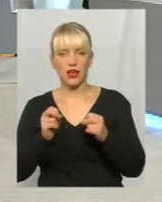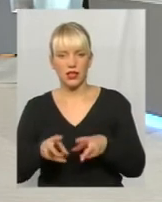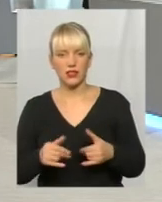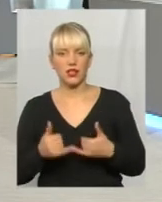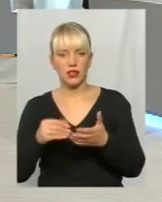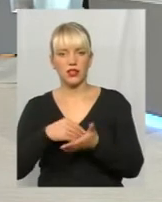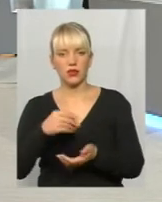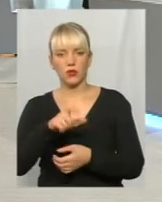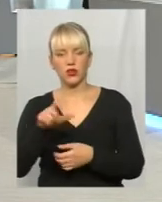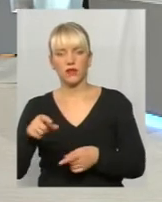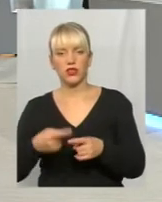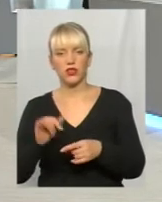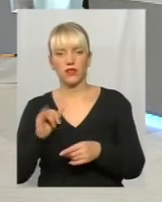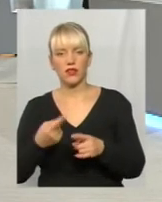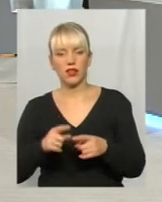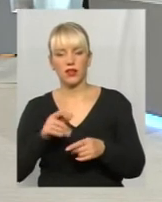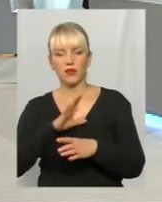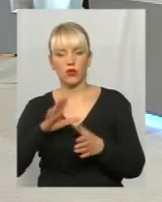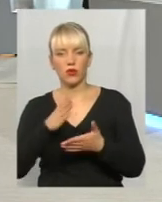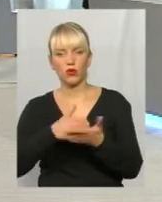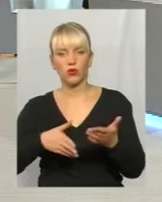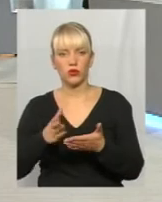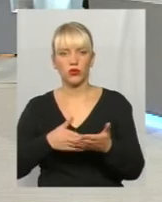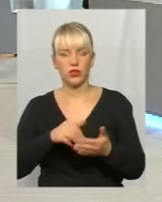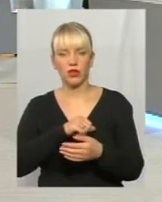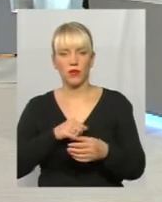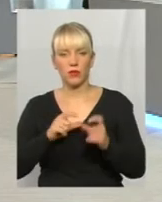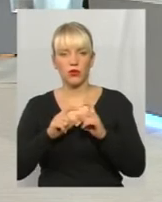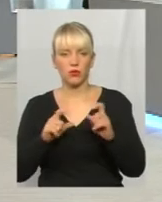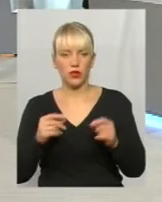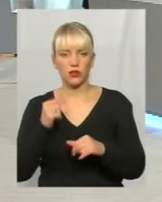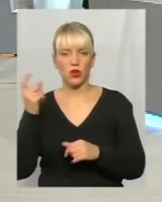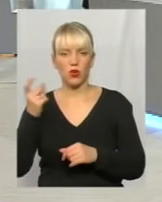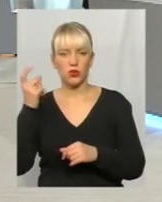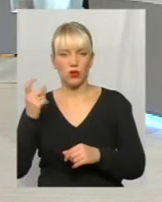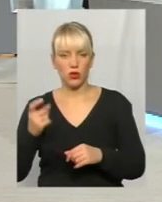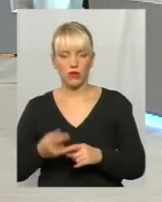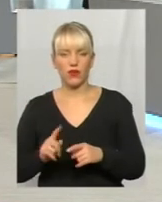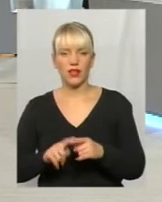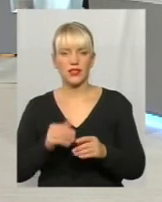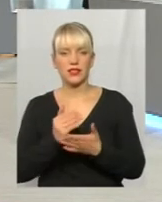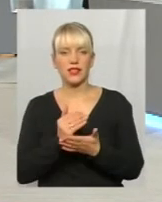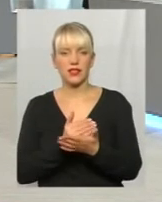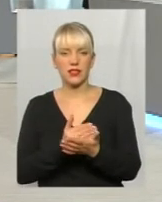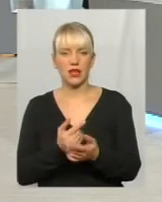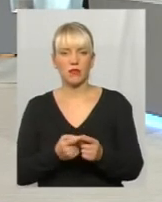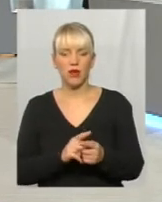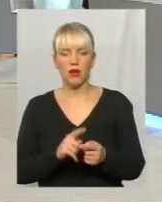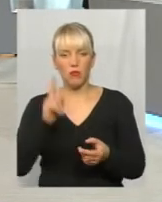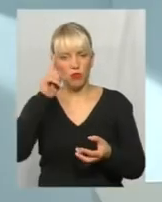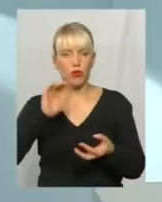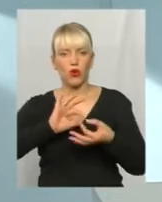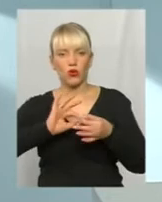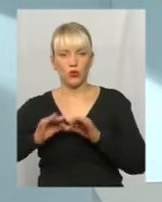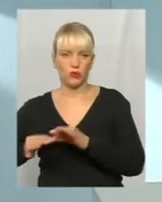і ці ризики не усунуті самим суб'єктам господарювання. Тобто, система доволі продумана.